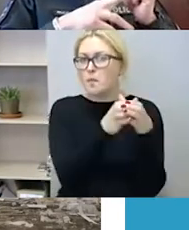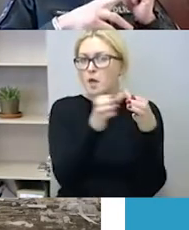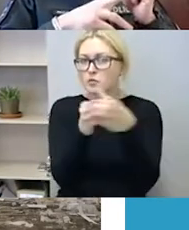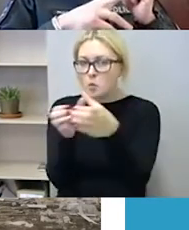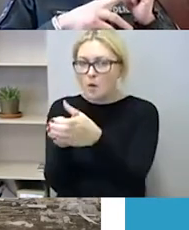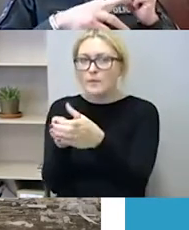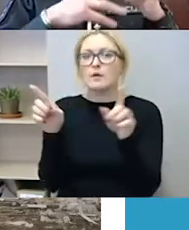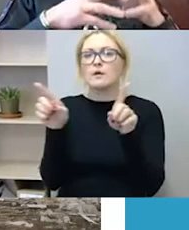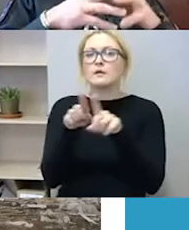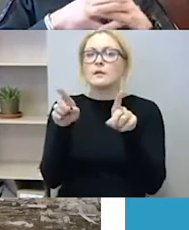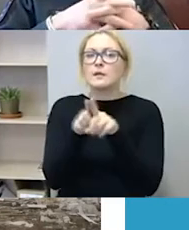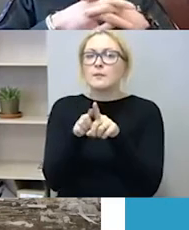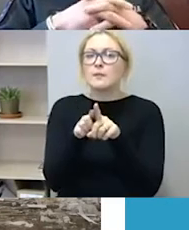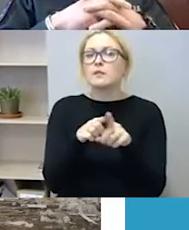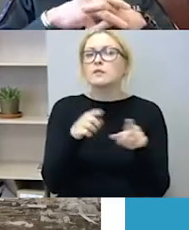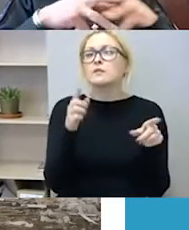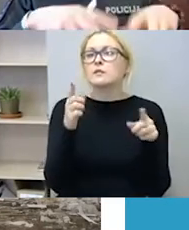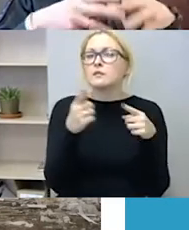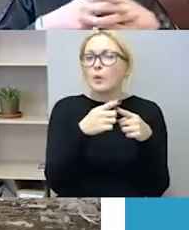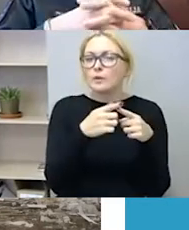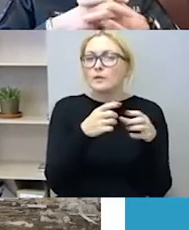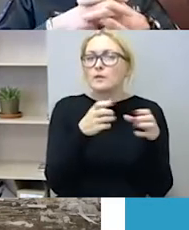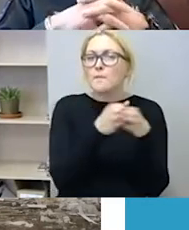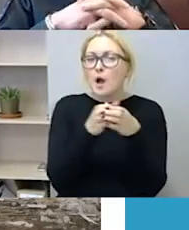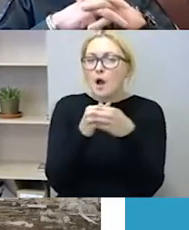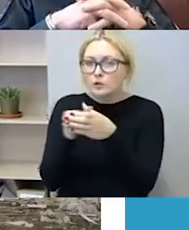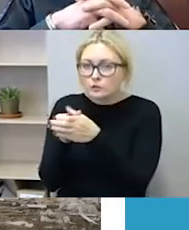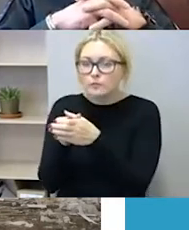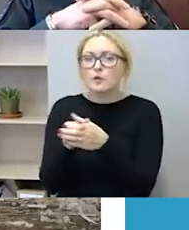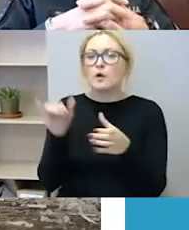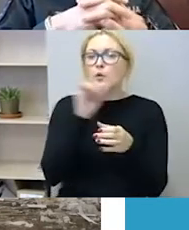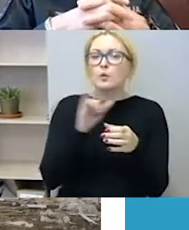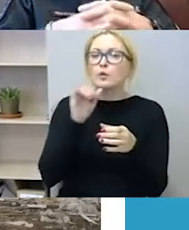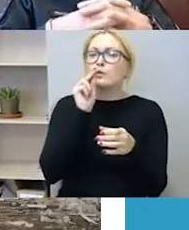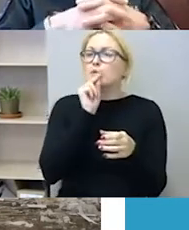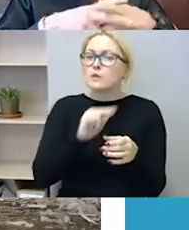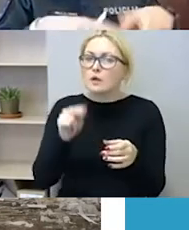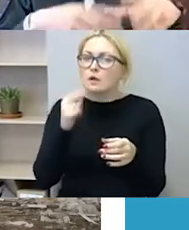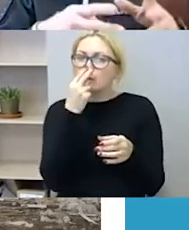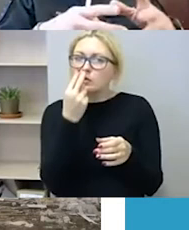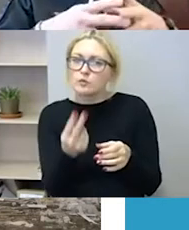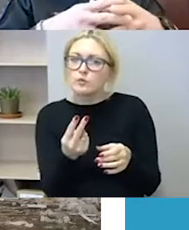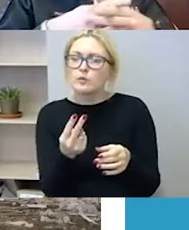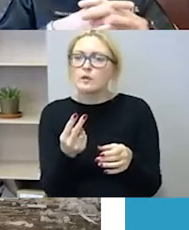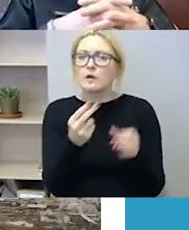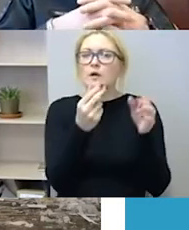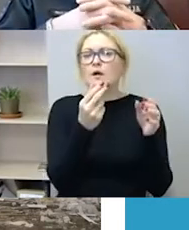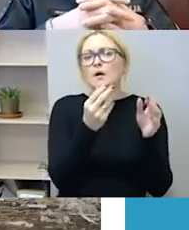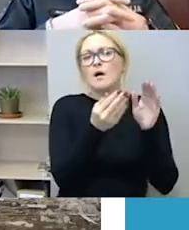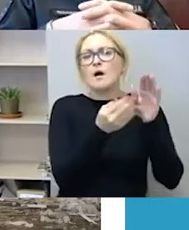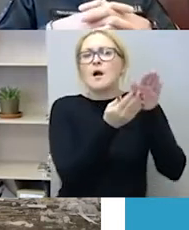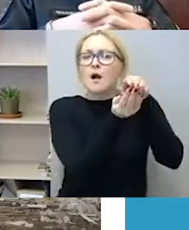Ir čia jau tie nusikaltimai, na, yra tiesiog realizuojami fiziškai, tai yra tiek ir niekinami kapai,